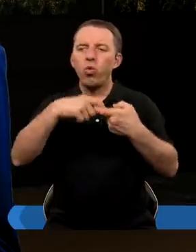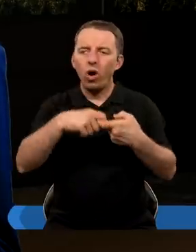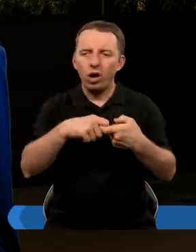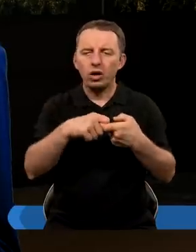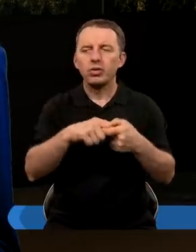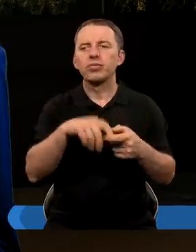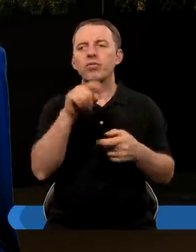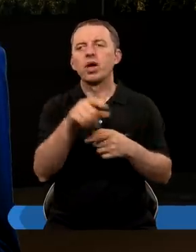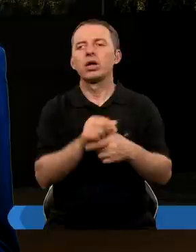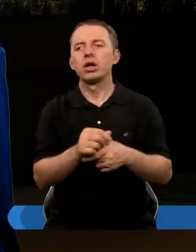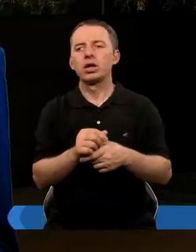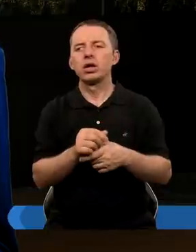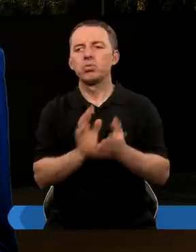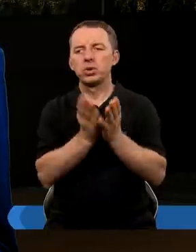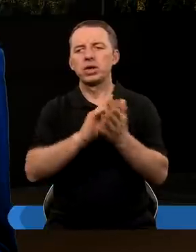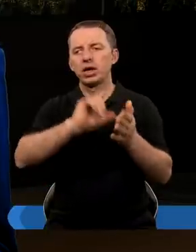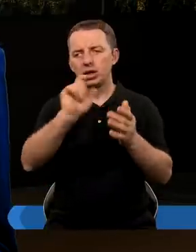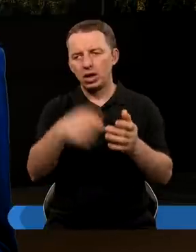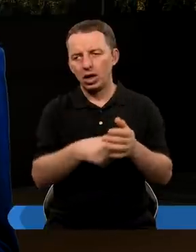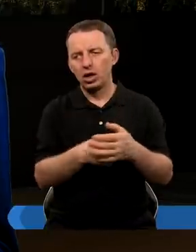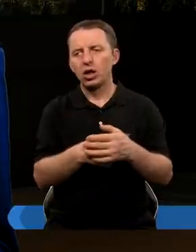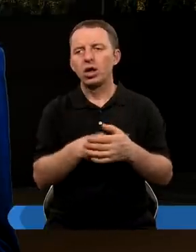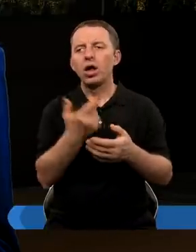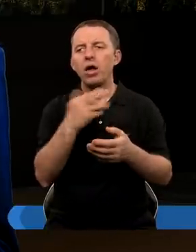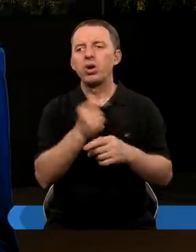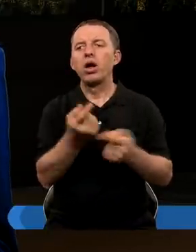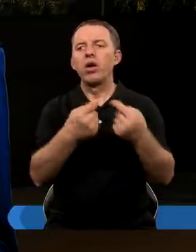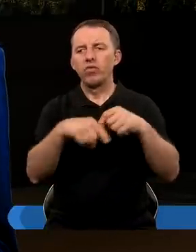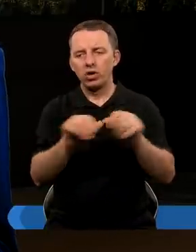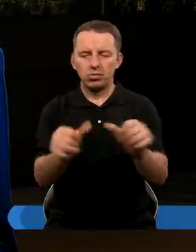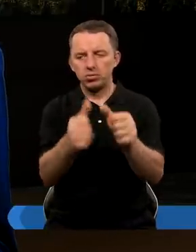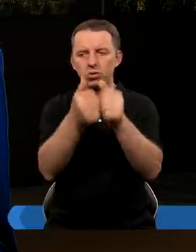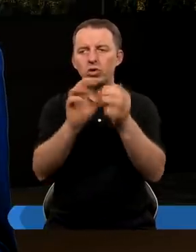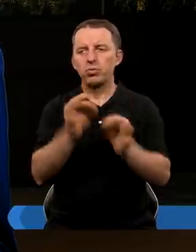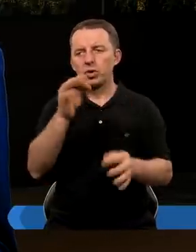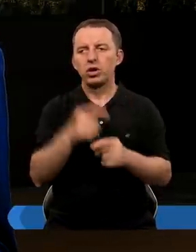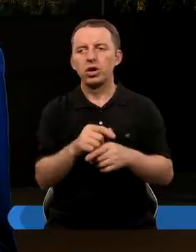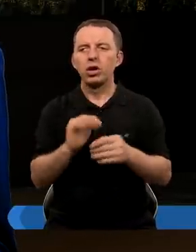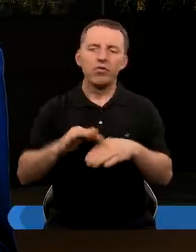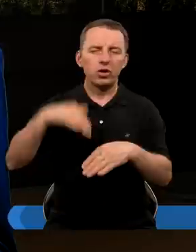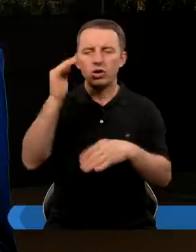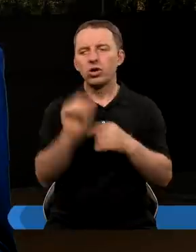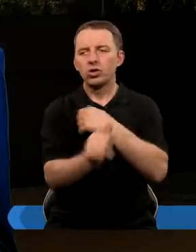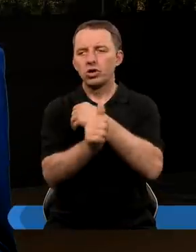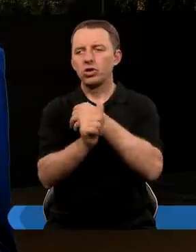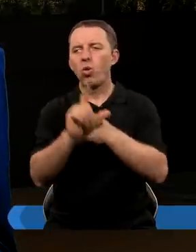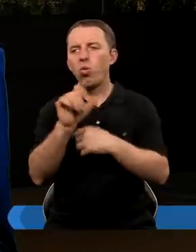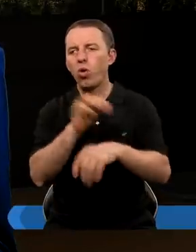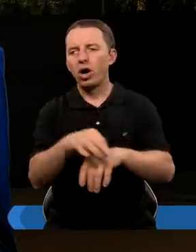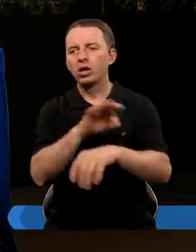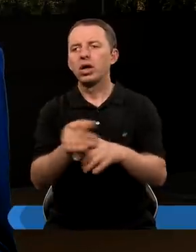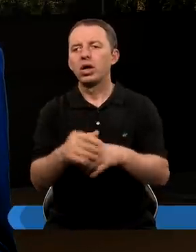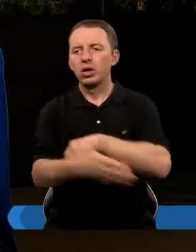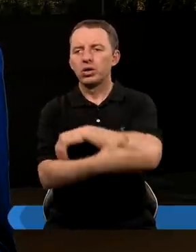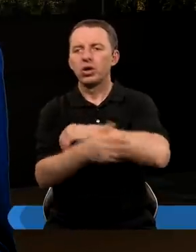Czytam z współcześnionej Biblii Gdańskiej. Król Nabuchodonozor wykonał złoty posąg o wysokości sześćdziesięciu łokci